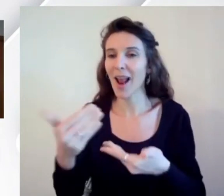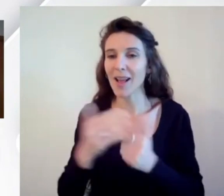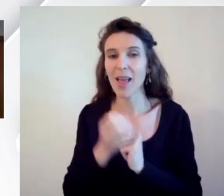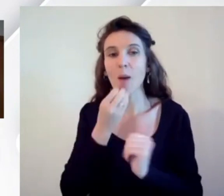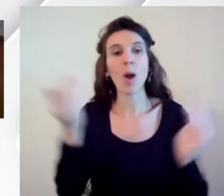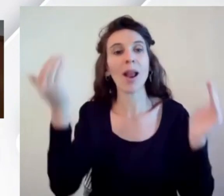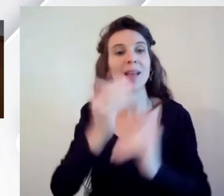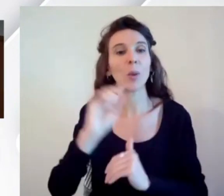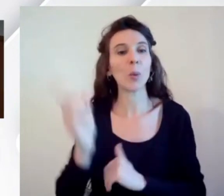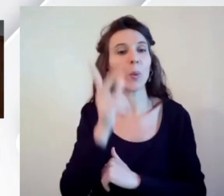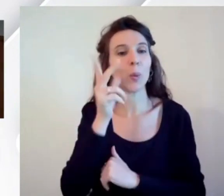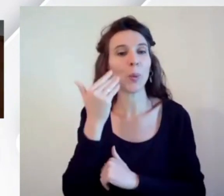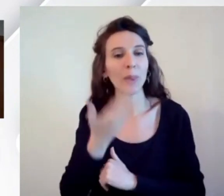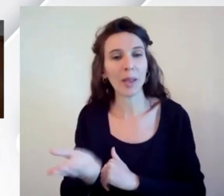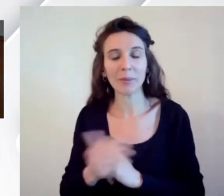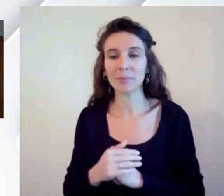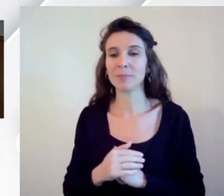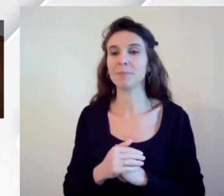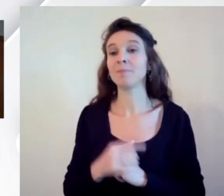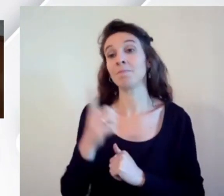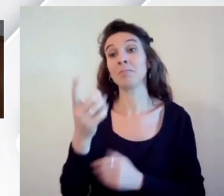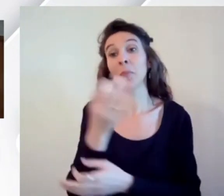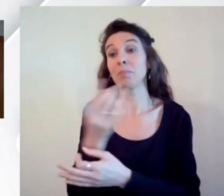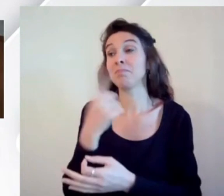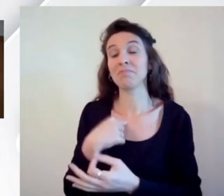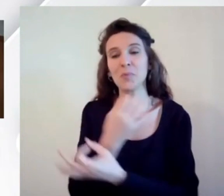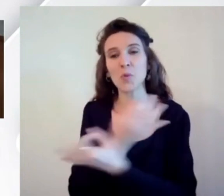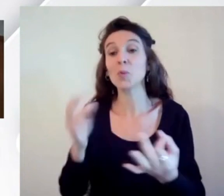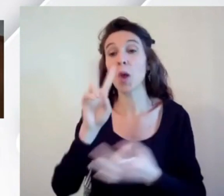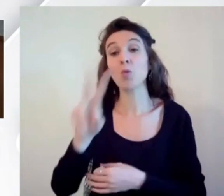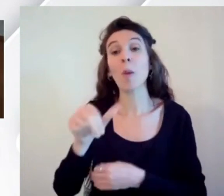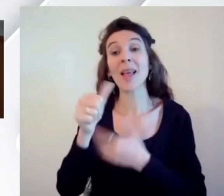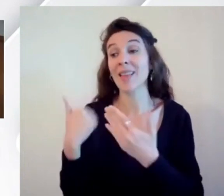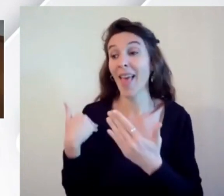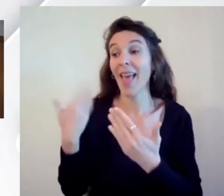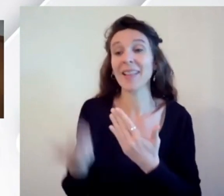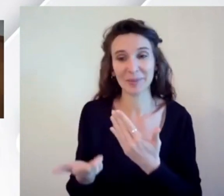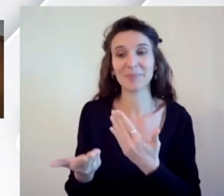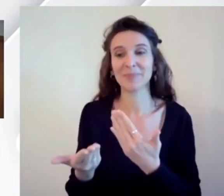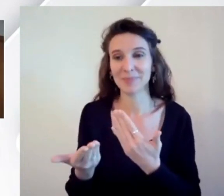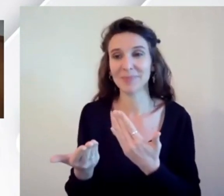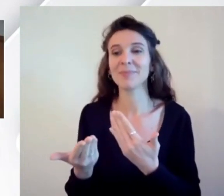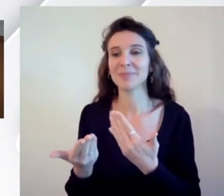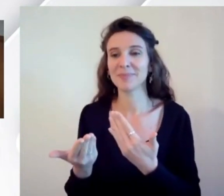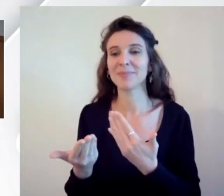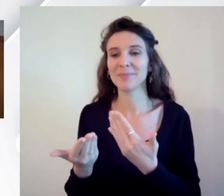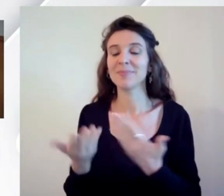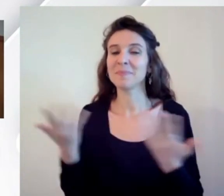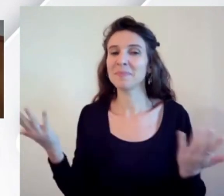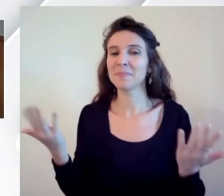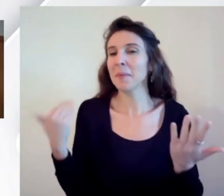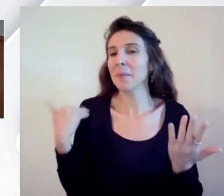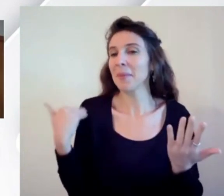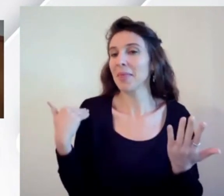a tutte e tutti sì hai detto bene 2006 e infatti proprio poco fa prima di